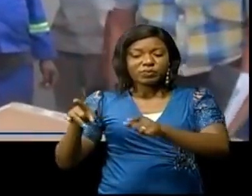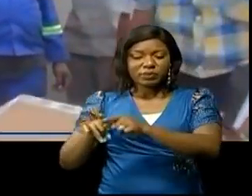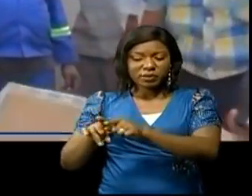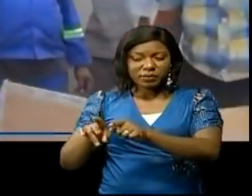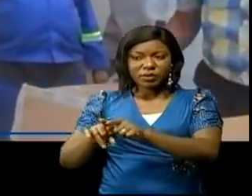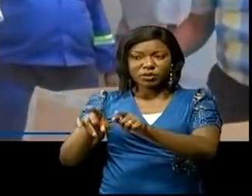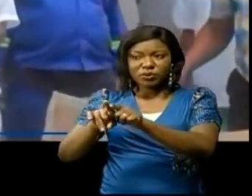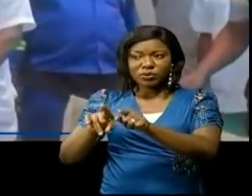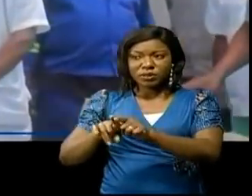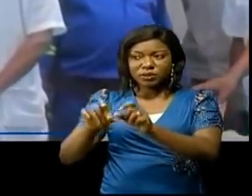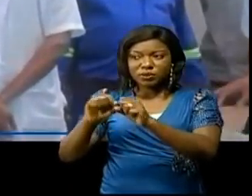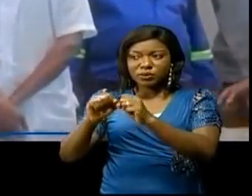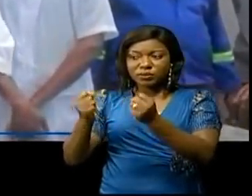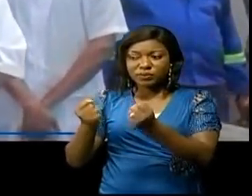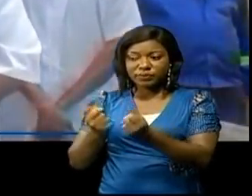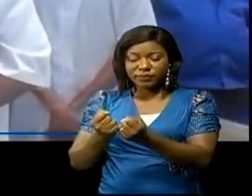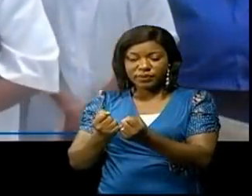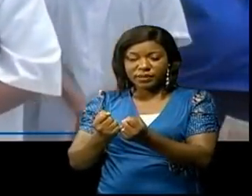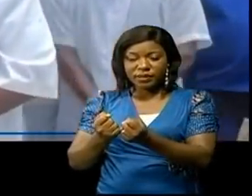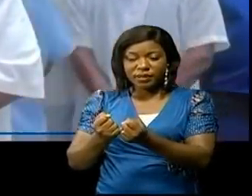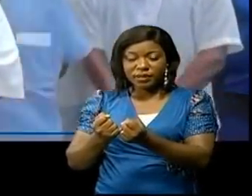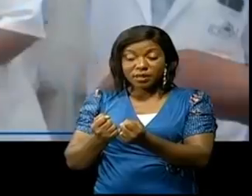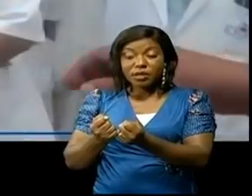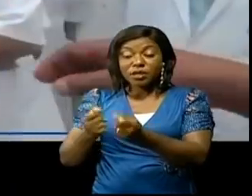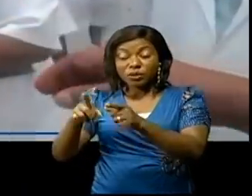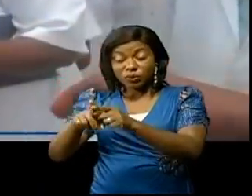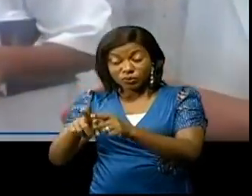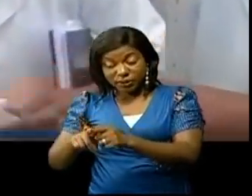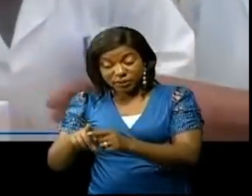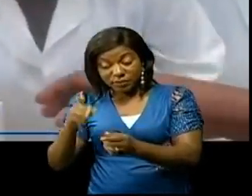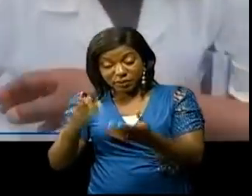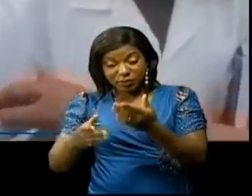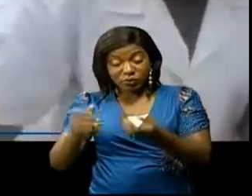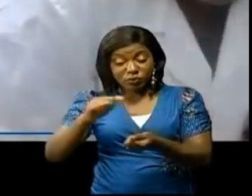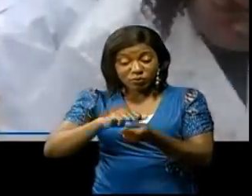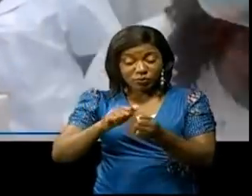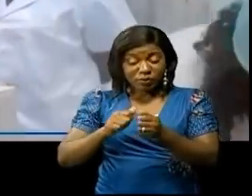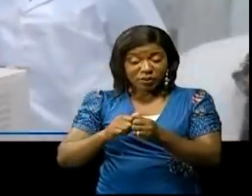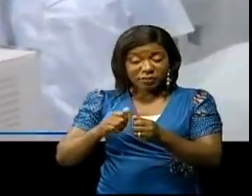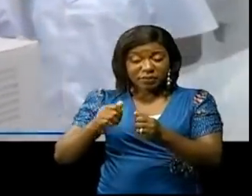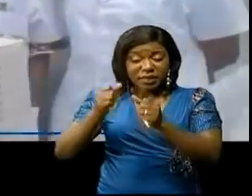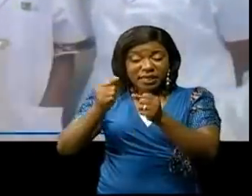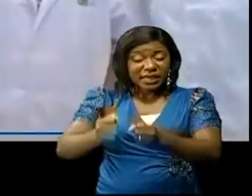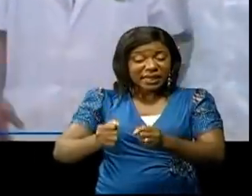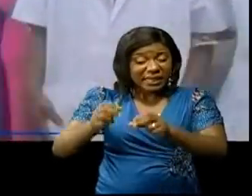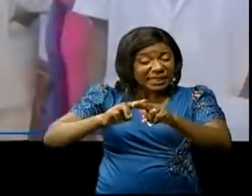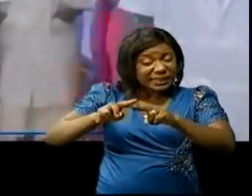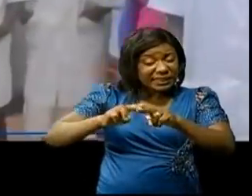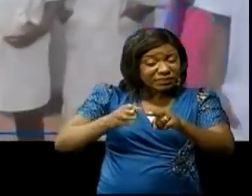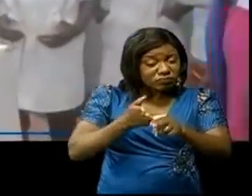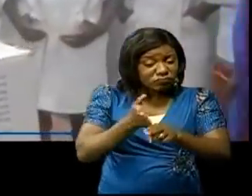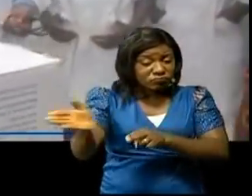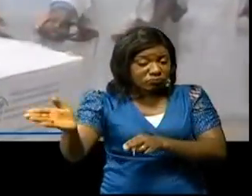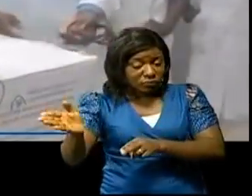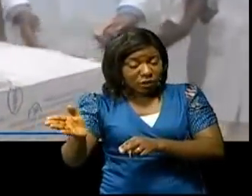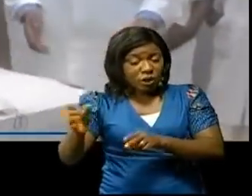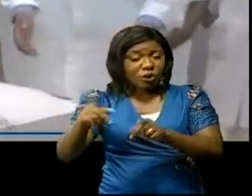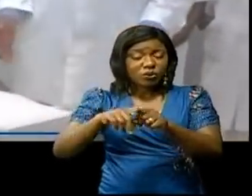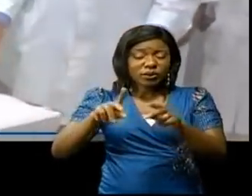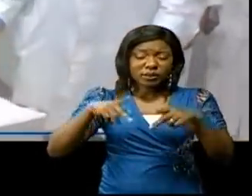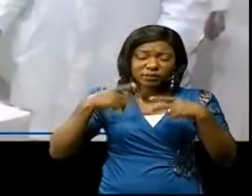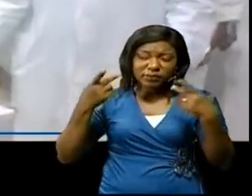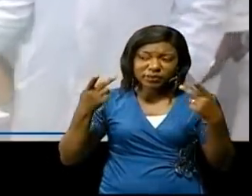-culturelle Bouyounou a été le premier à réagir face à ce drame. Il a dépêché pour ce faire son représentant, le pasteur